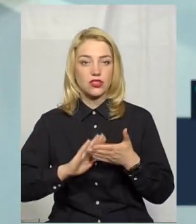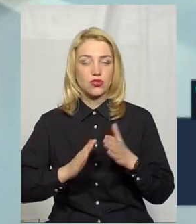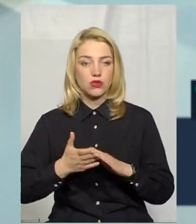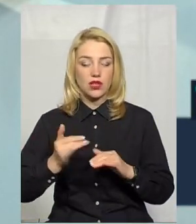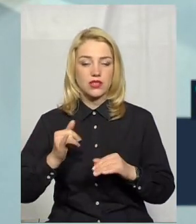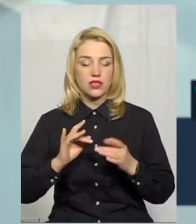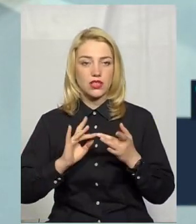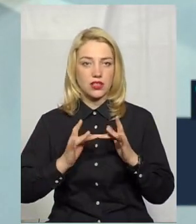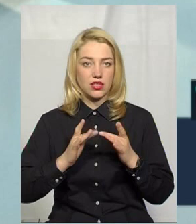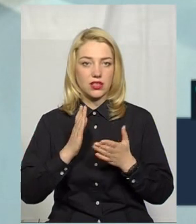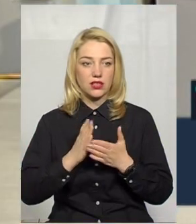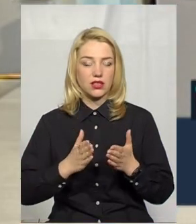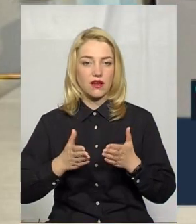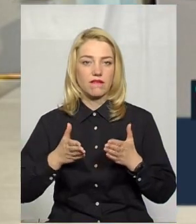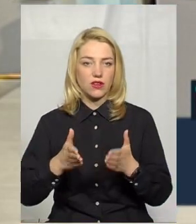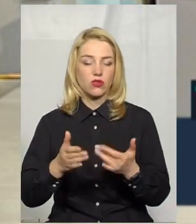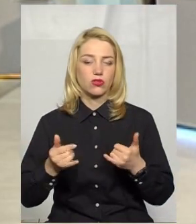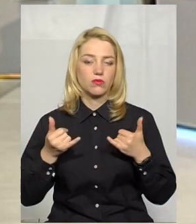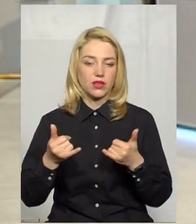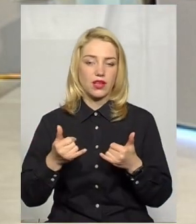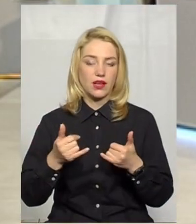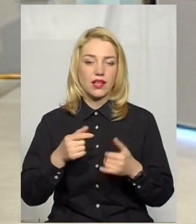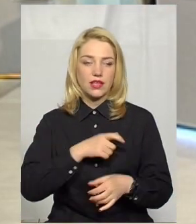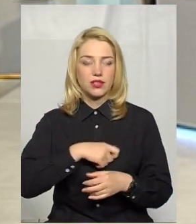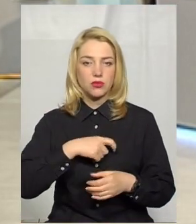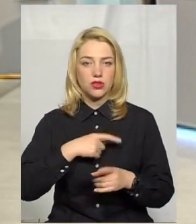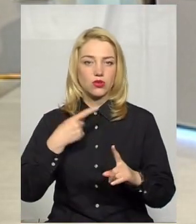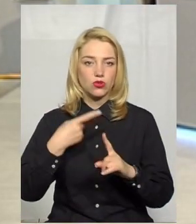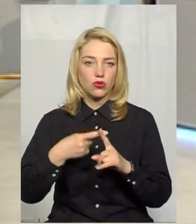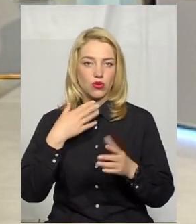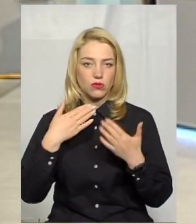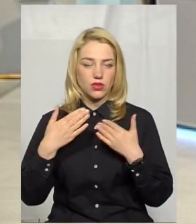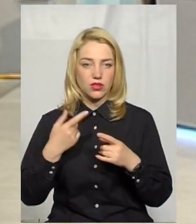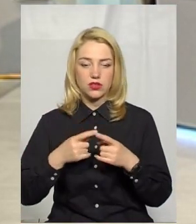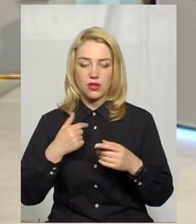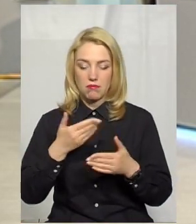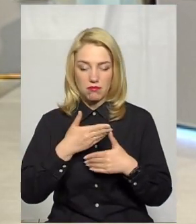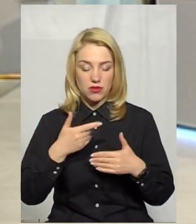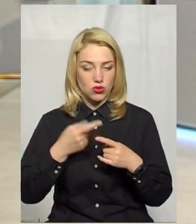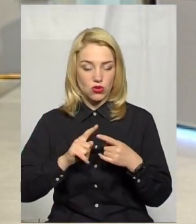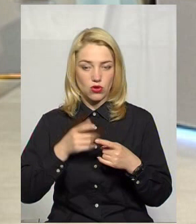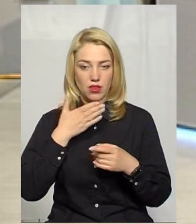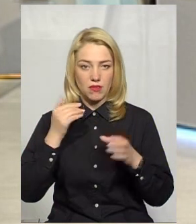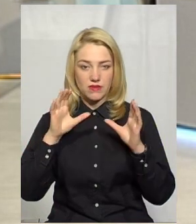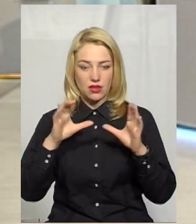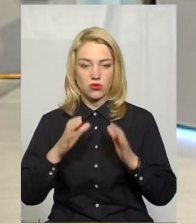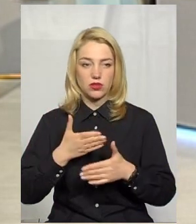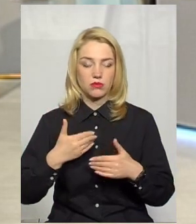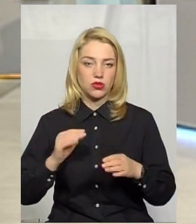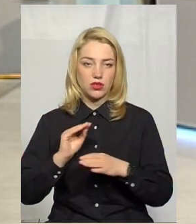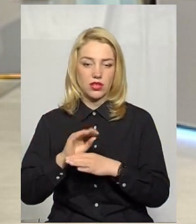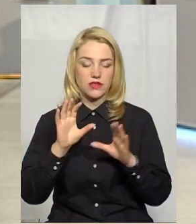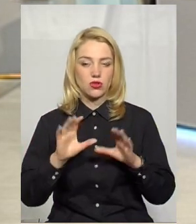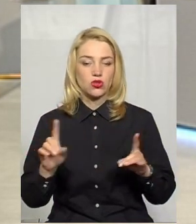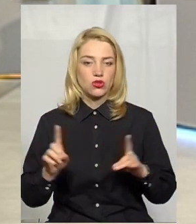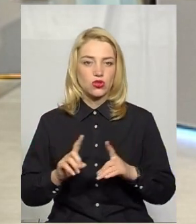соціальні мережі якраз є виходом для депутатів додатковою комунікацією. Тобто, цього немає в законі, але ми додали, що було б добре, якби